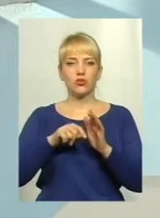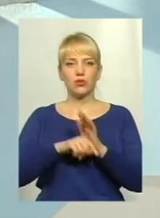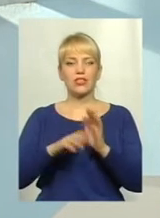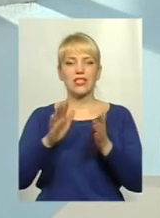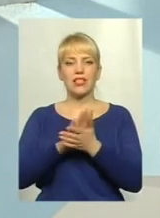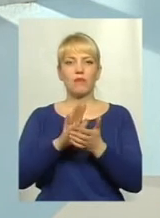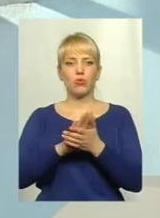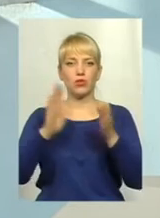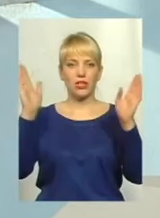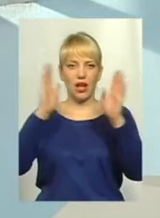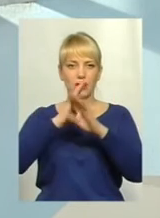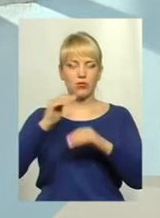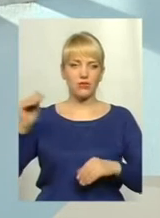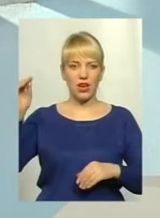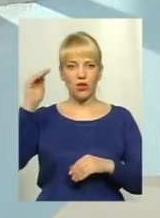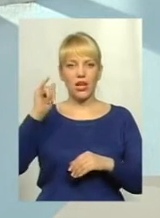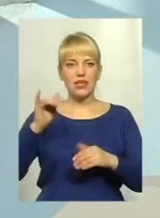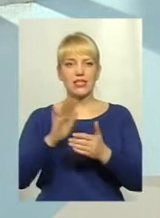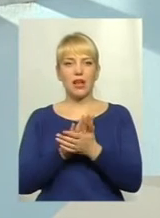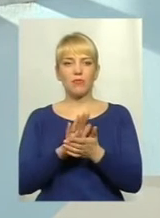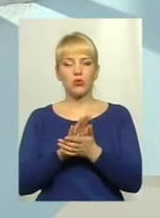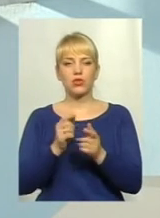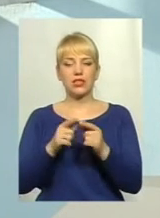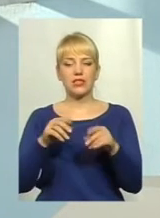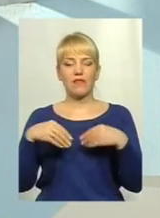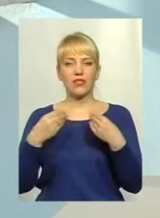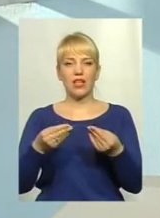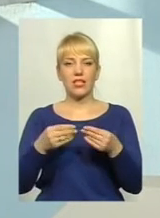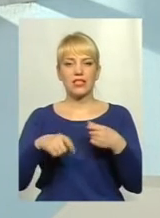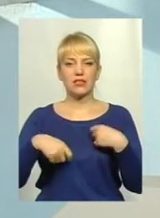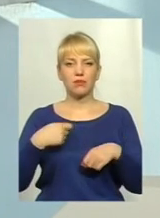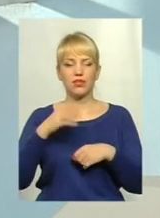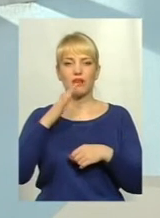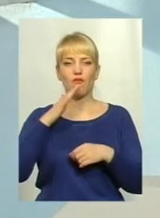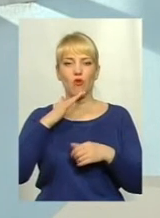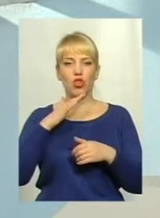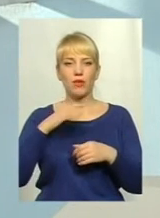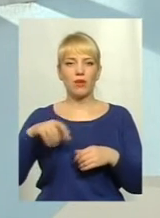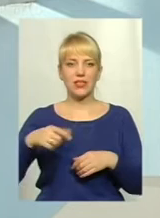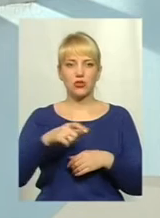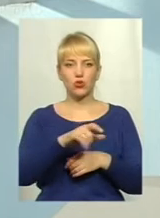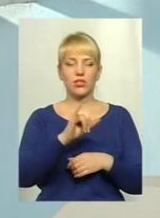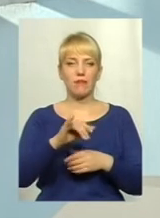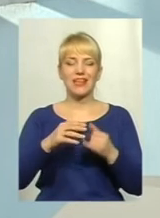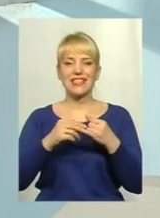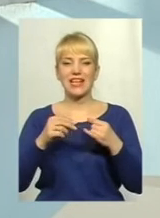повітря, стосується і завдання збитків водним ресурсам, і завдання збитків земельним ресурсам, а також засмічення.